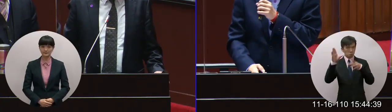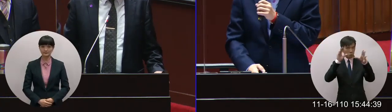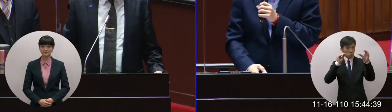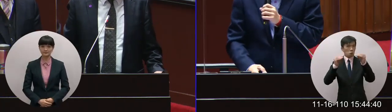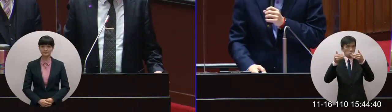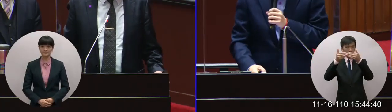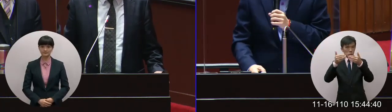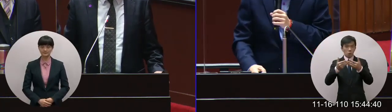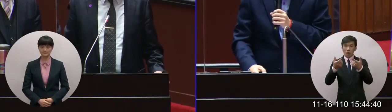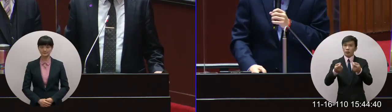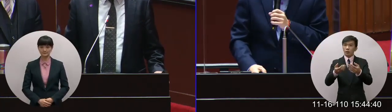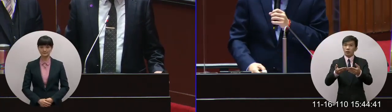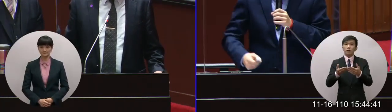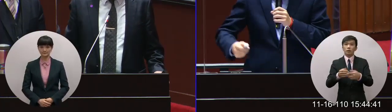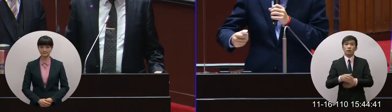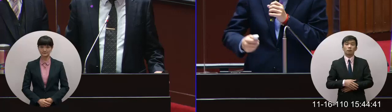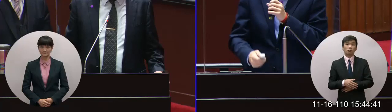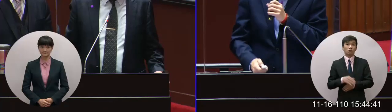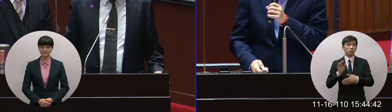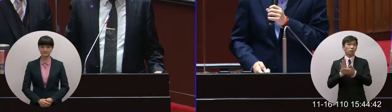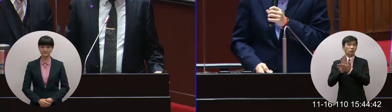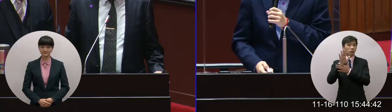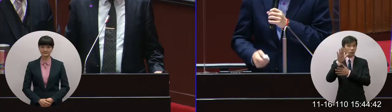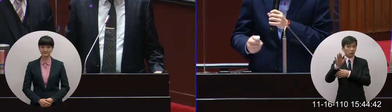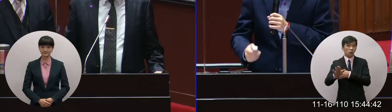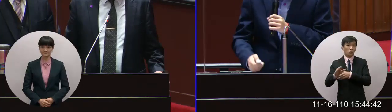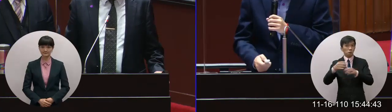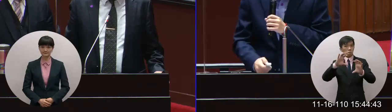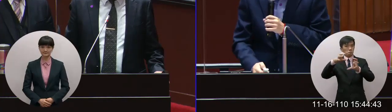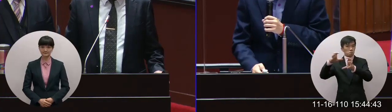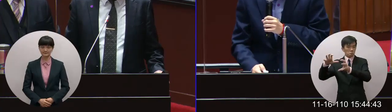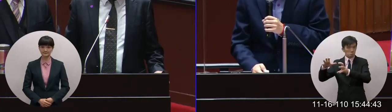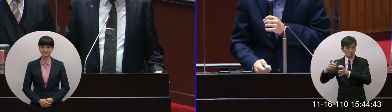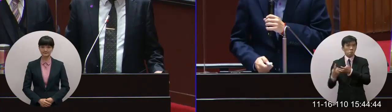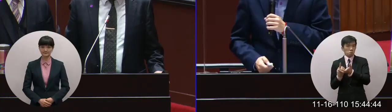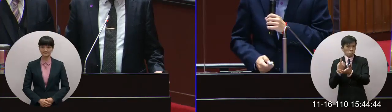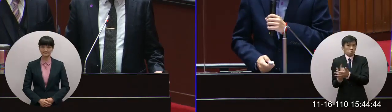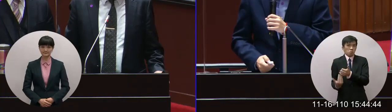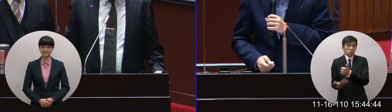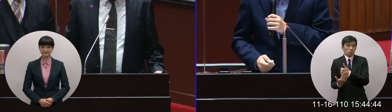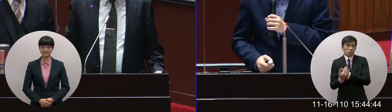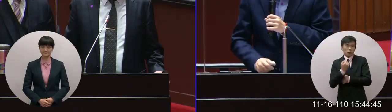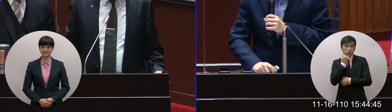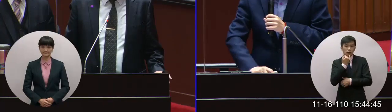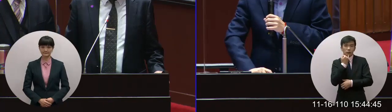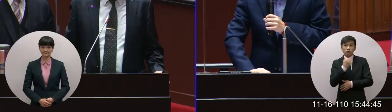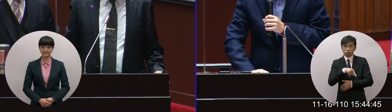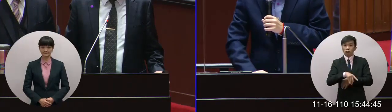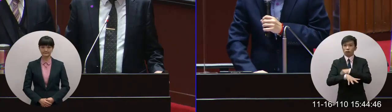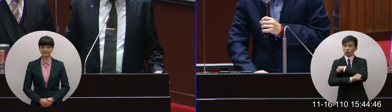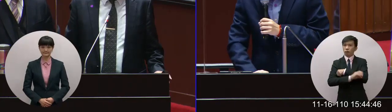對於我們未來加入國際公會這個大家庭是一個基本功那第二個